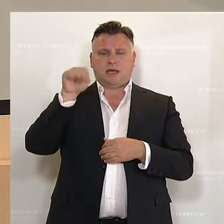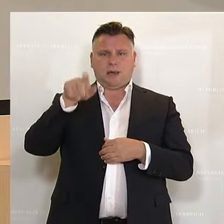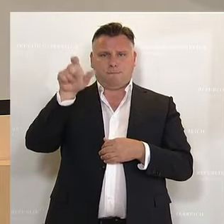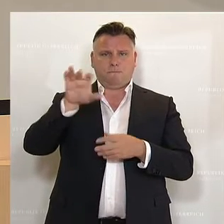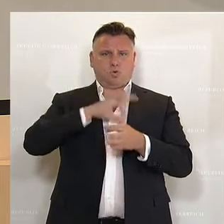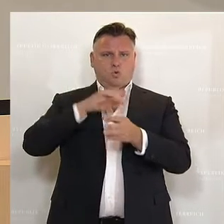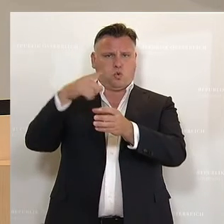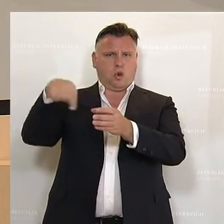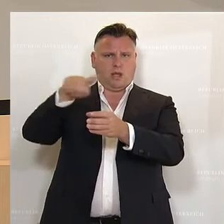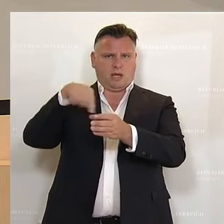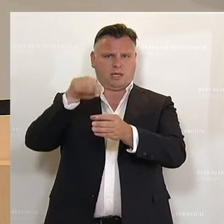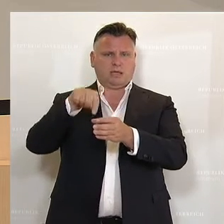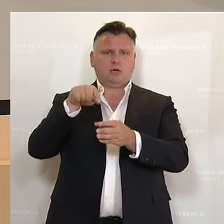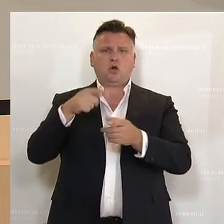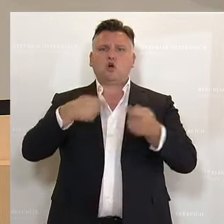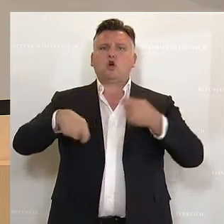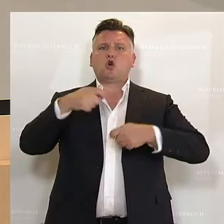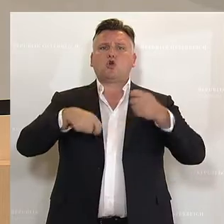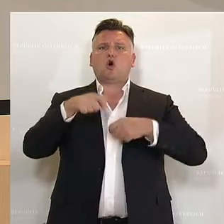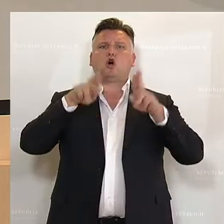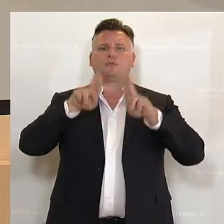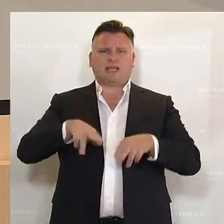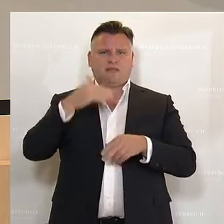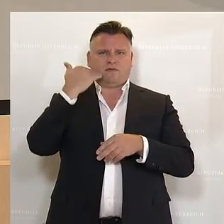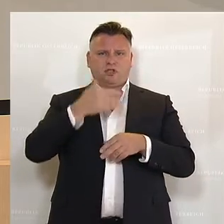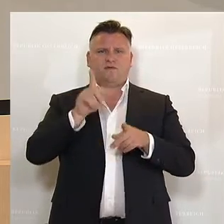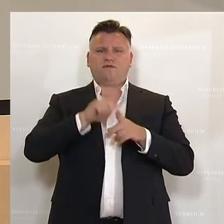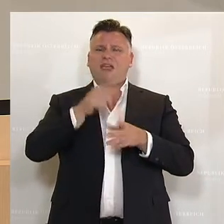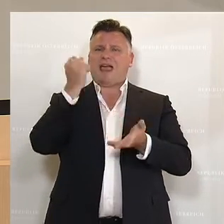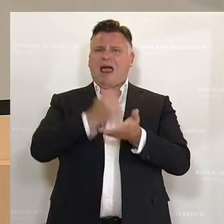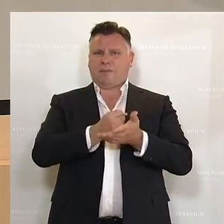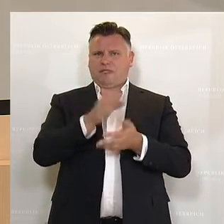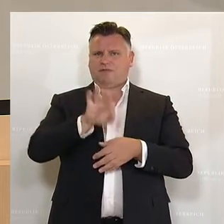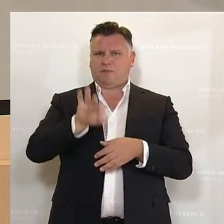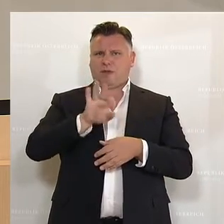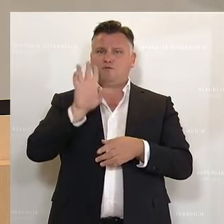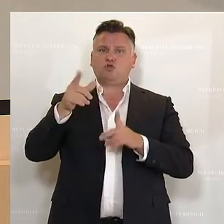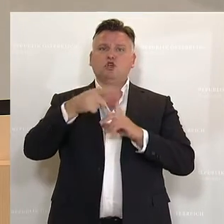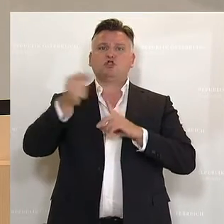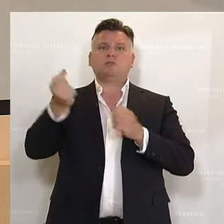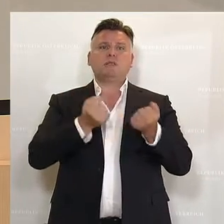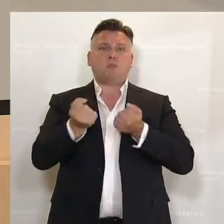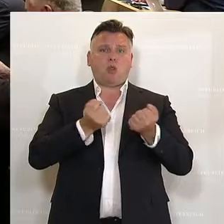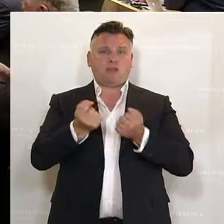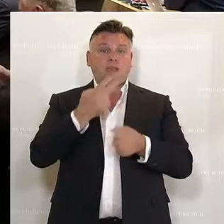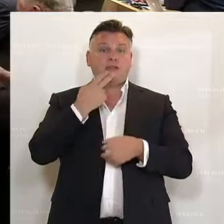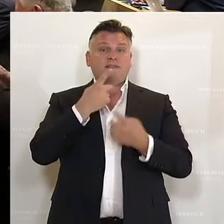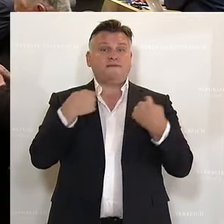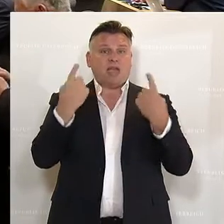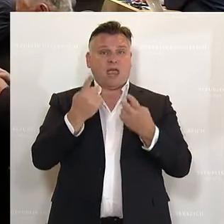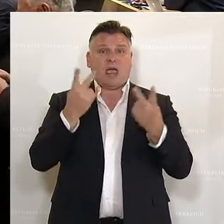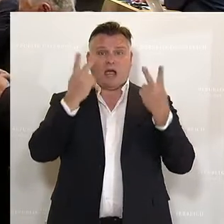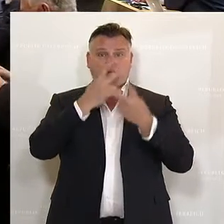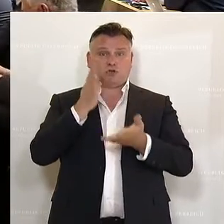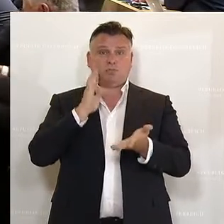betreffend Verschärfung des Korruptionsrechts bei Amtsdelikten für Spitzenpolitiker. Ich bitte jene Damen und Herren, die dafür